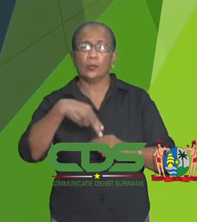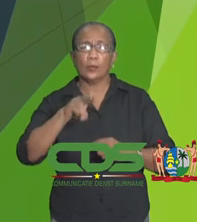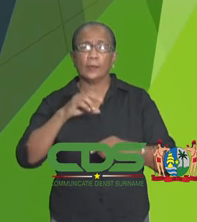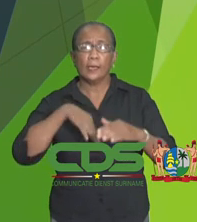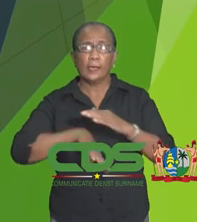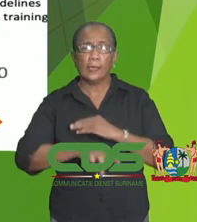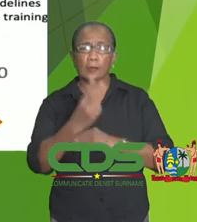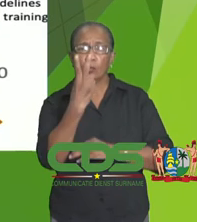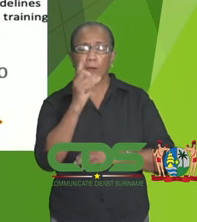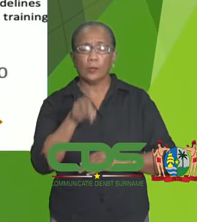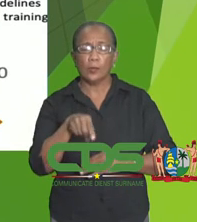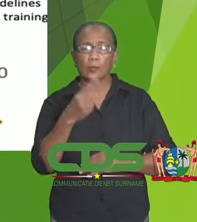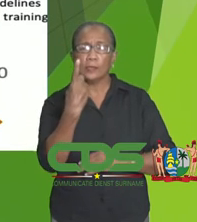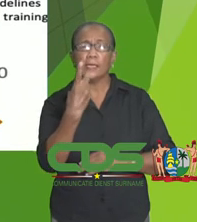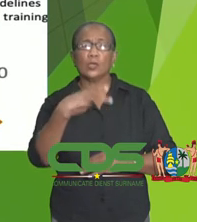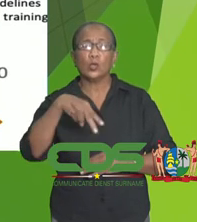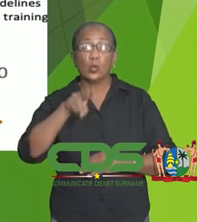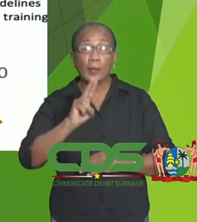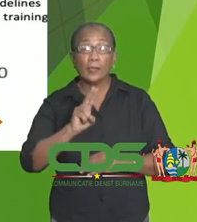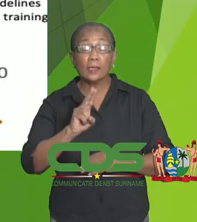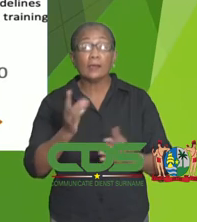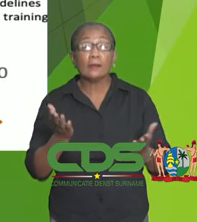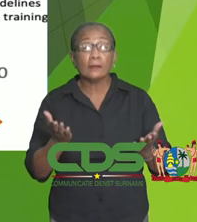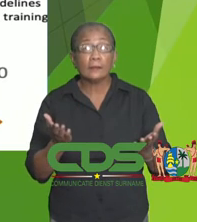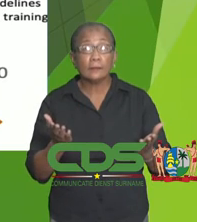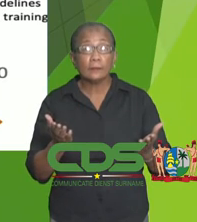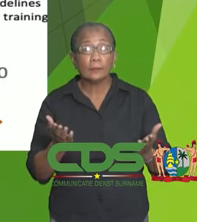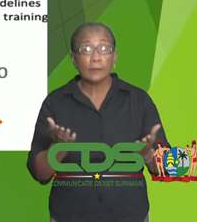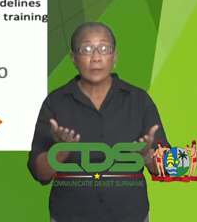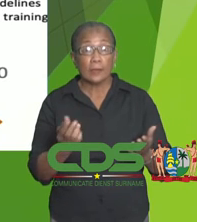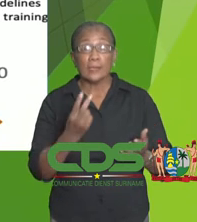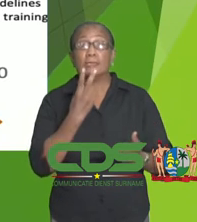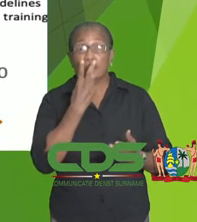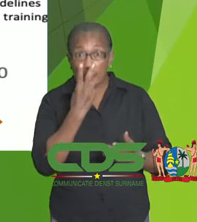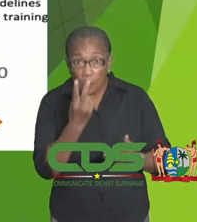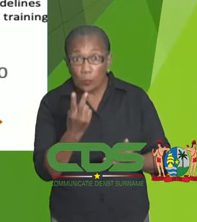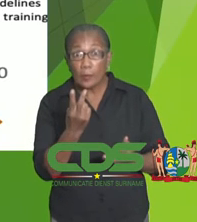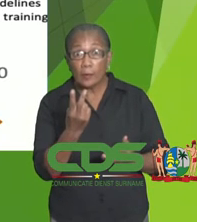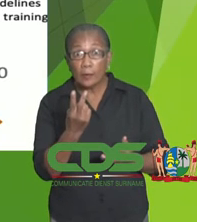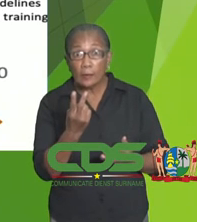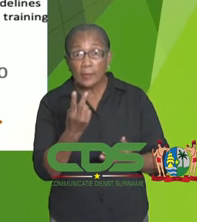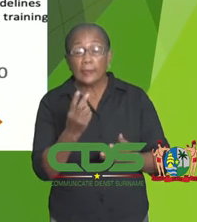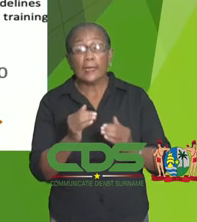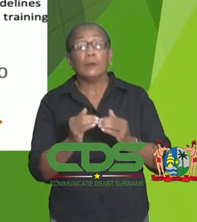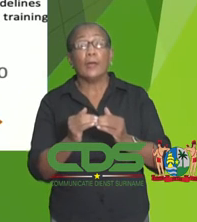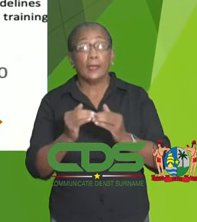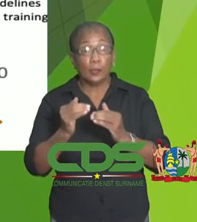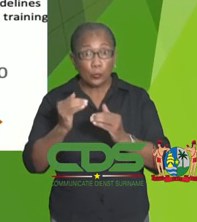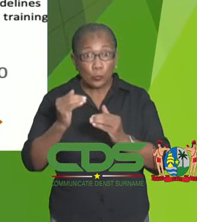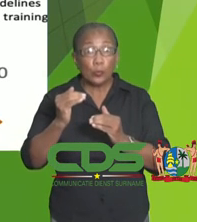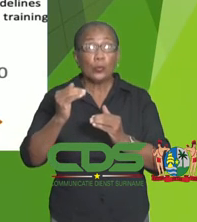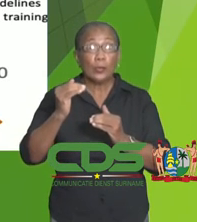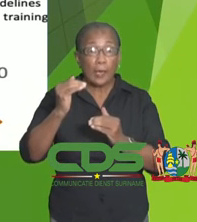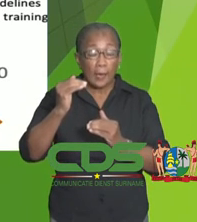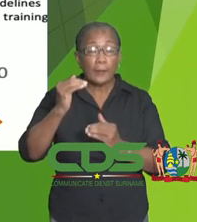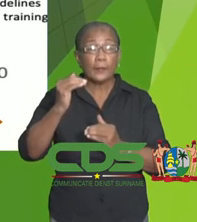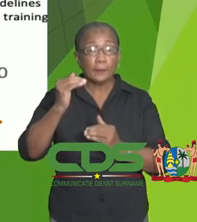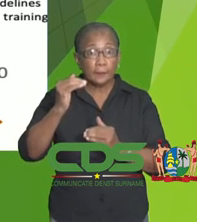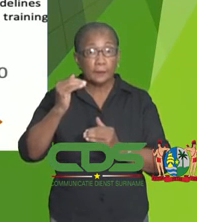In 2021 merken we dat met de toename van